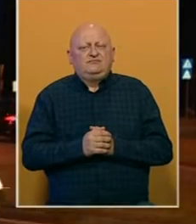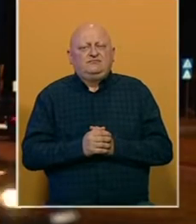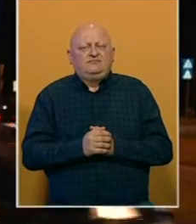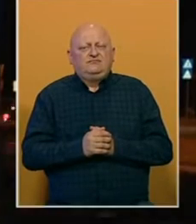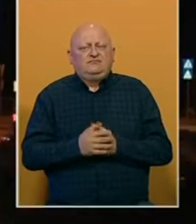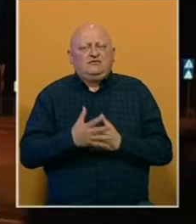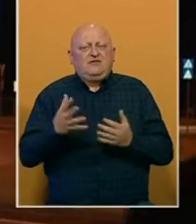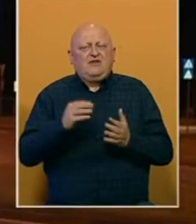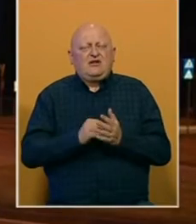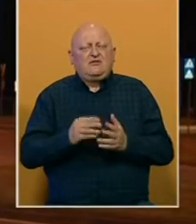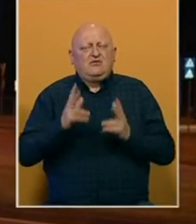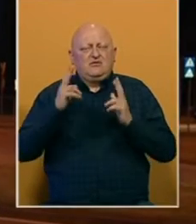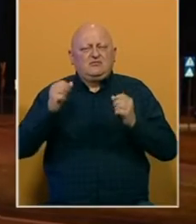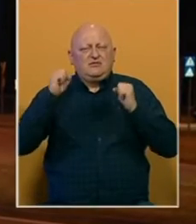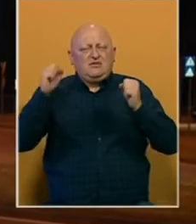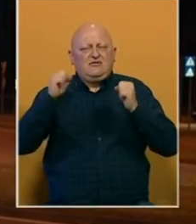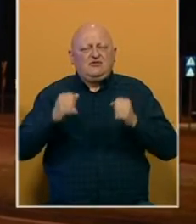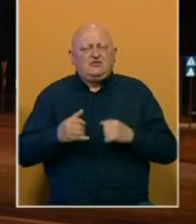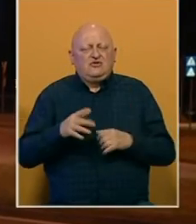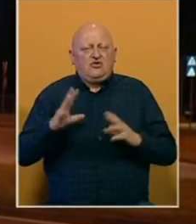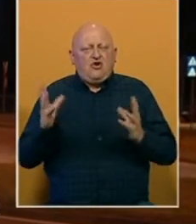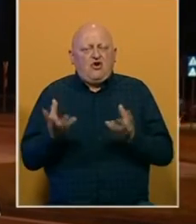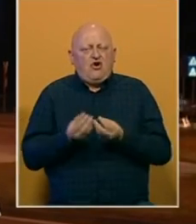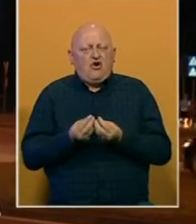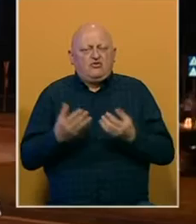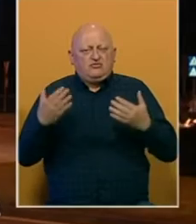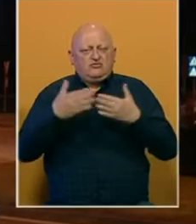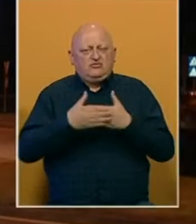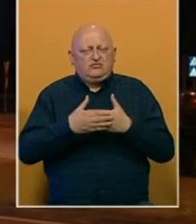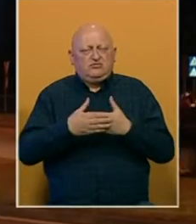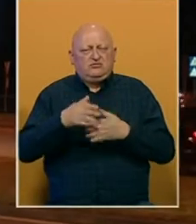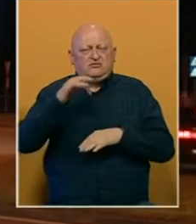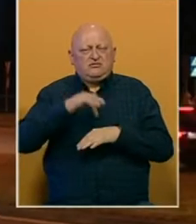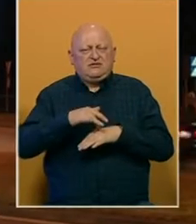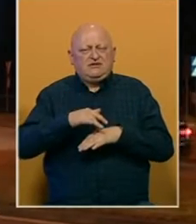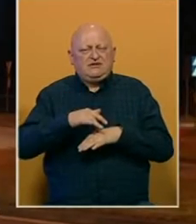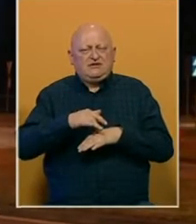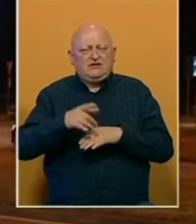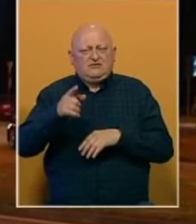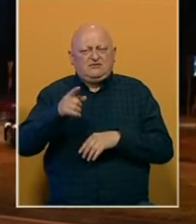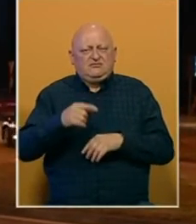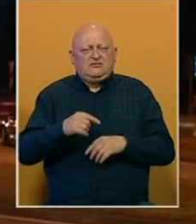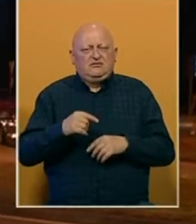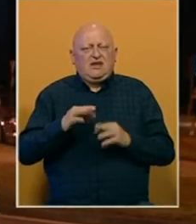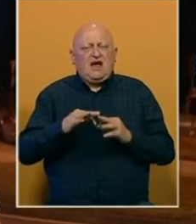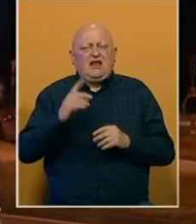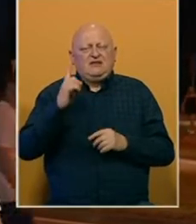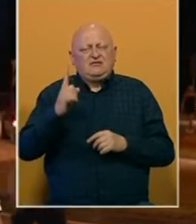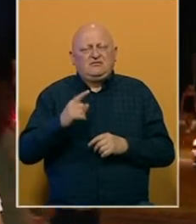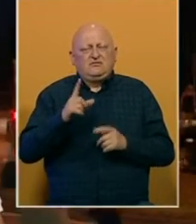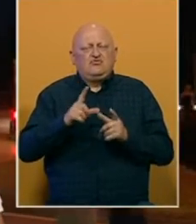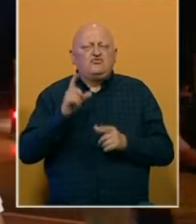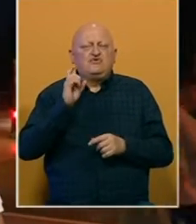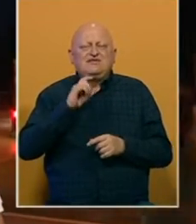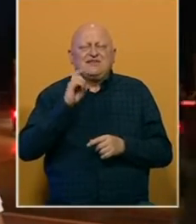veliki broj navijača Čelika i građana Zenice okupio se večeras na centralnom gradskom trgu trgu Alije Zedbegovića u